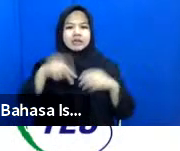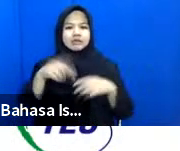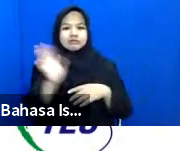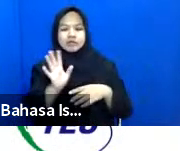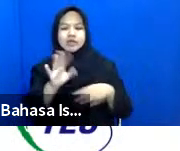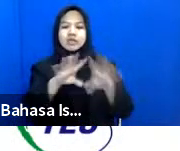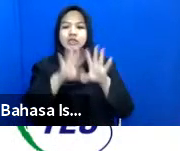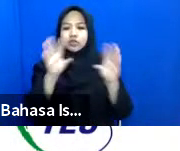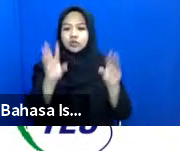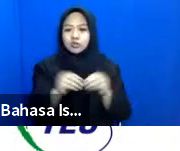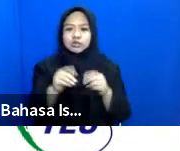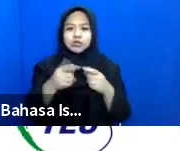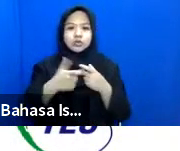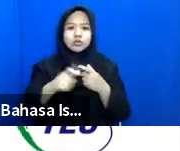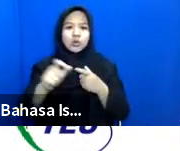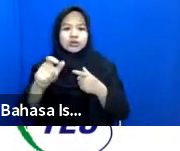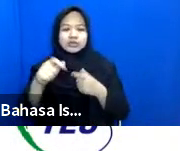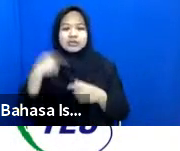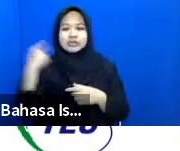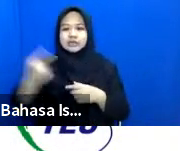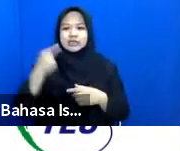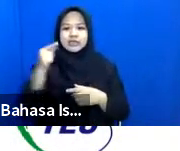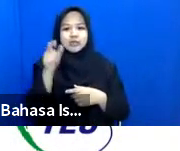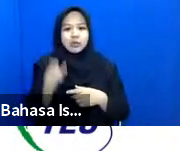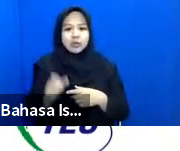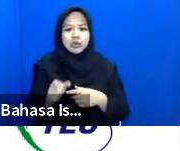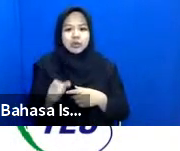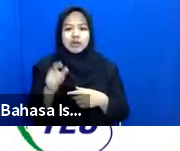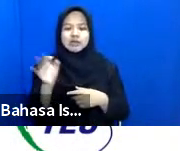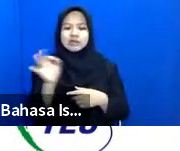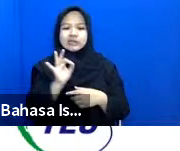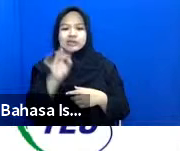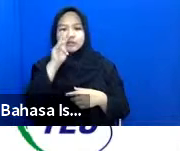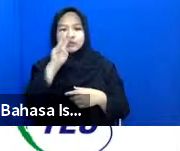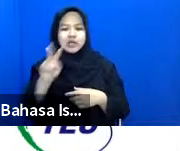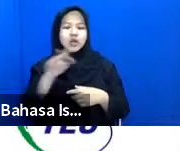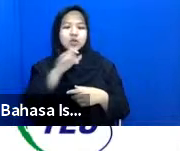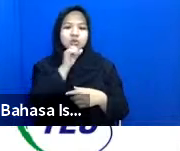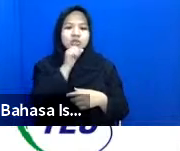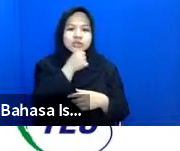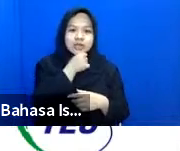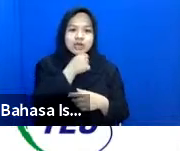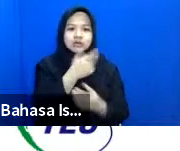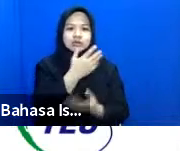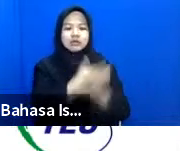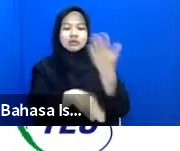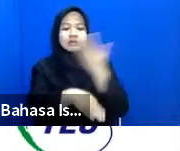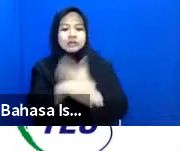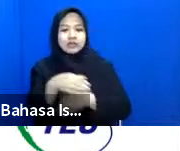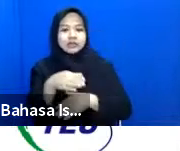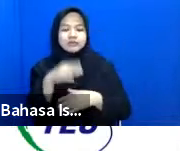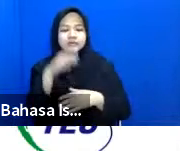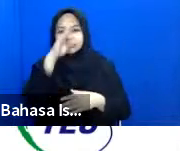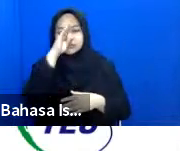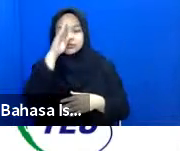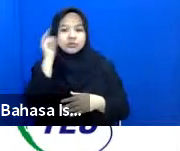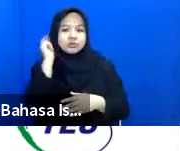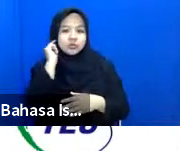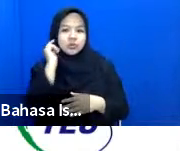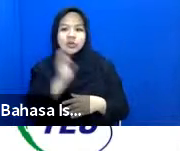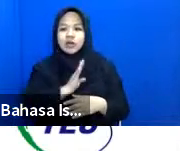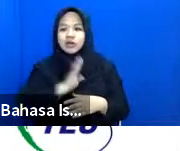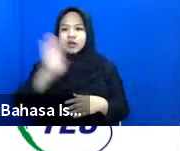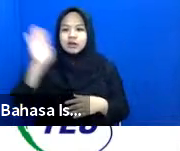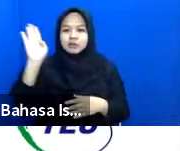adalah proses dimana setiap orang tanpa memandang usia disabilitas jenis kelamin agama